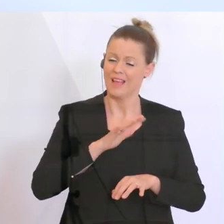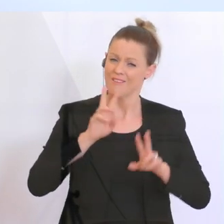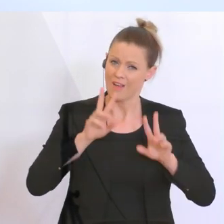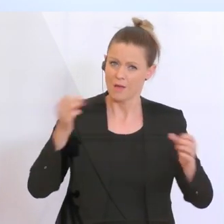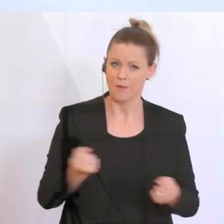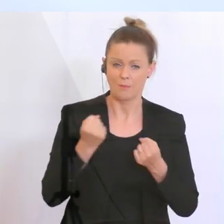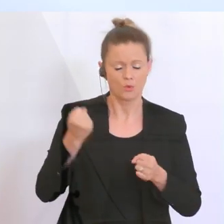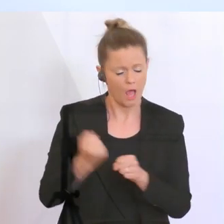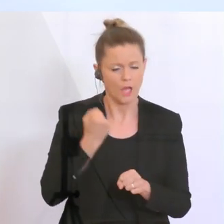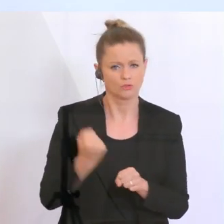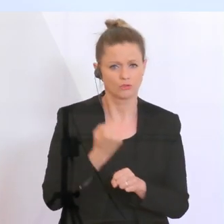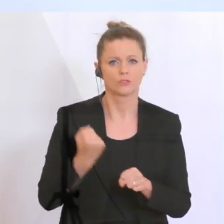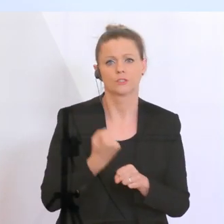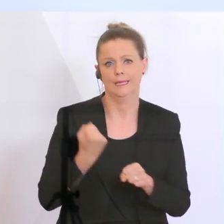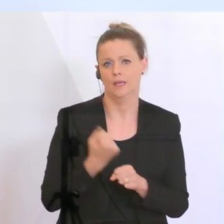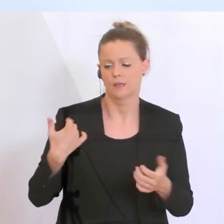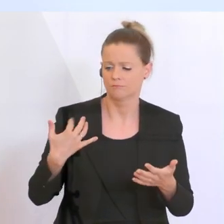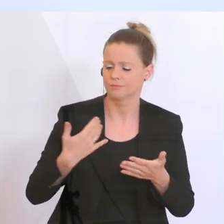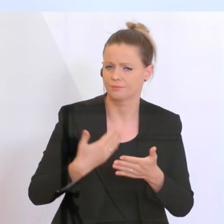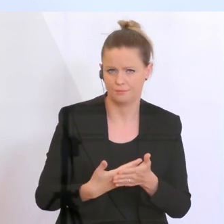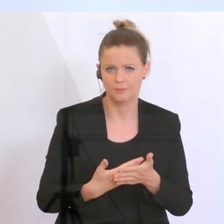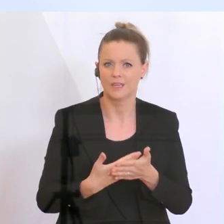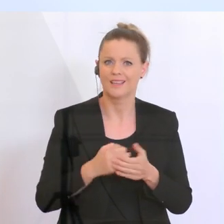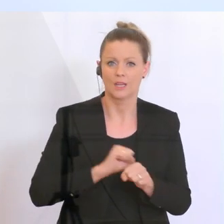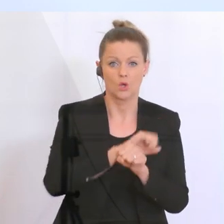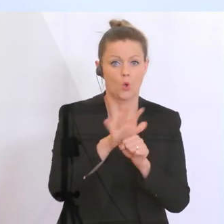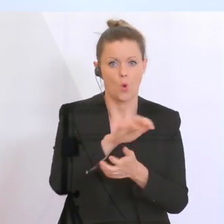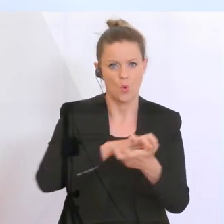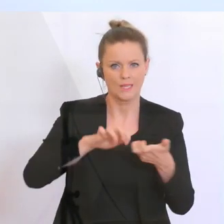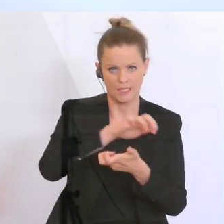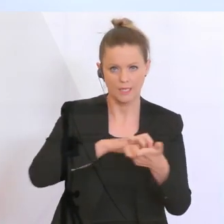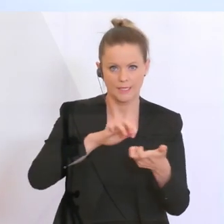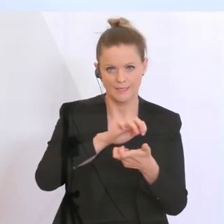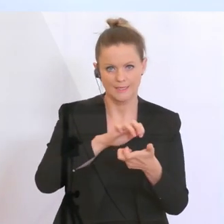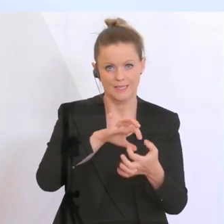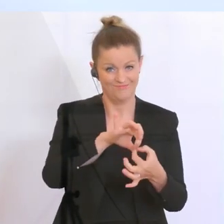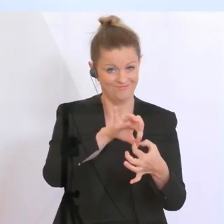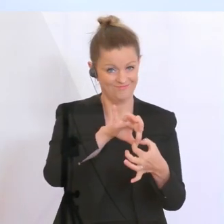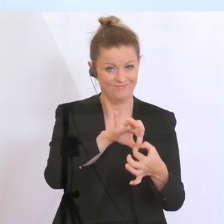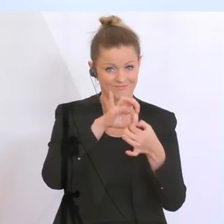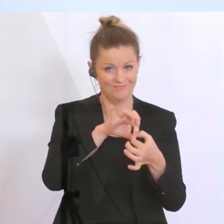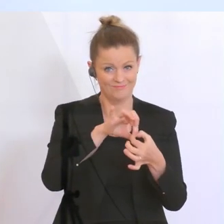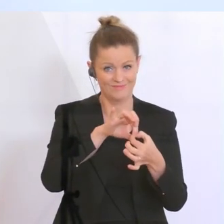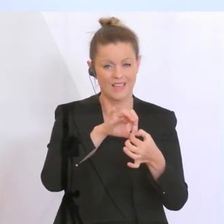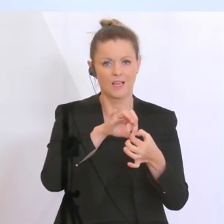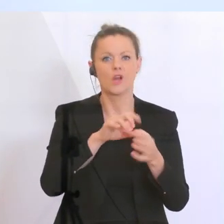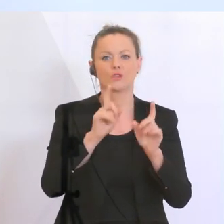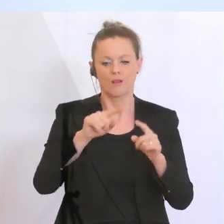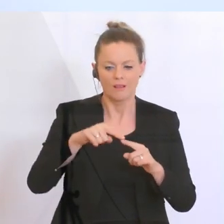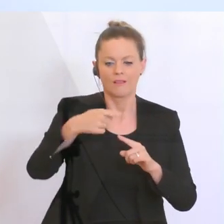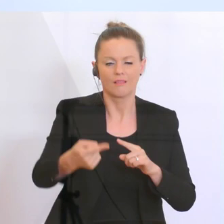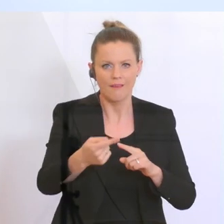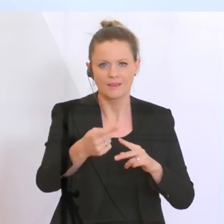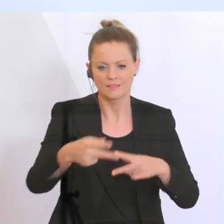unternommen, um von der Corona-Krise in eine nächste Phase gemeinsam